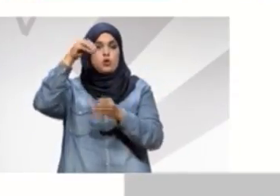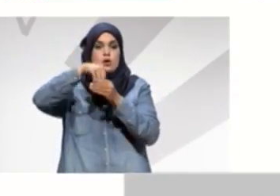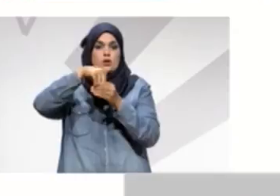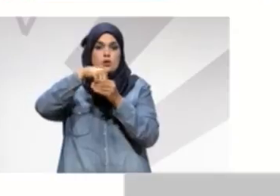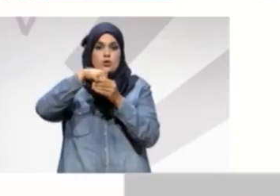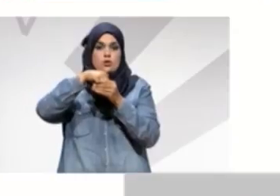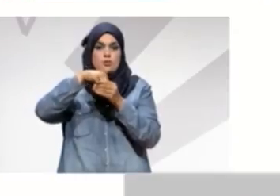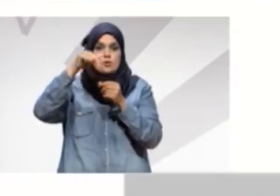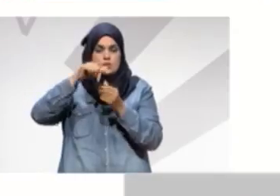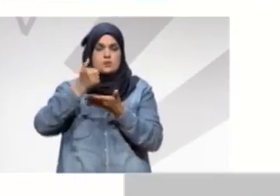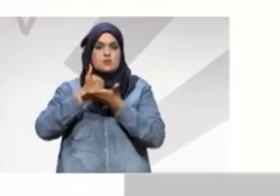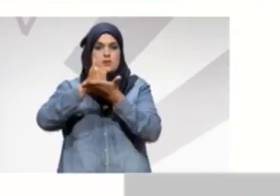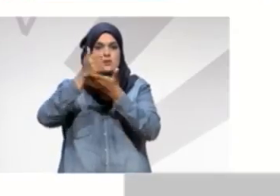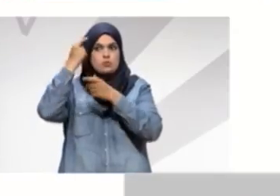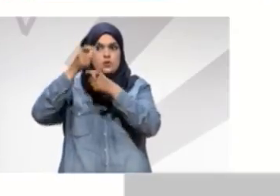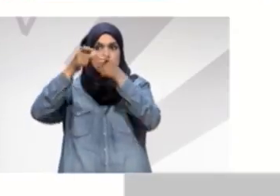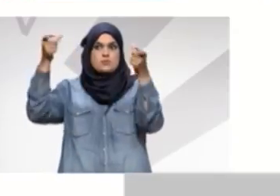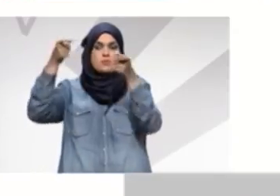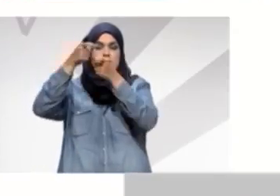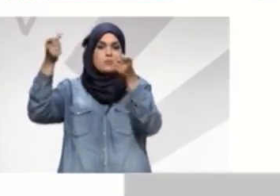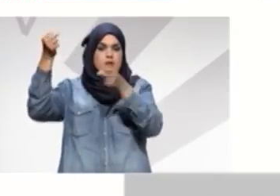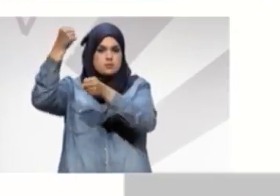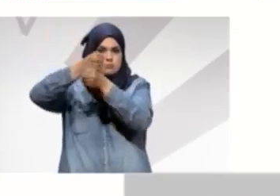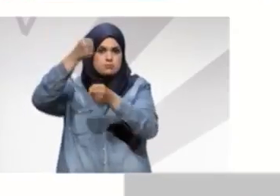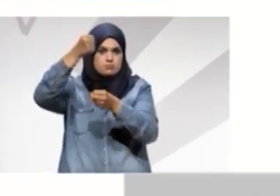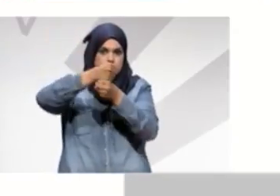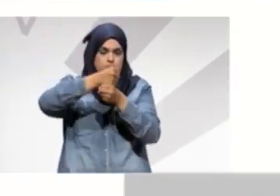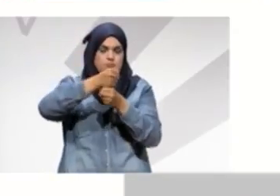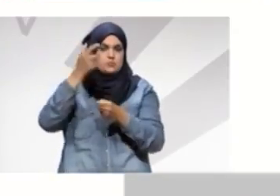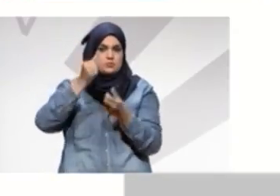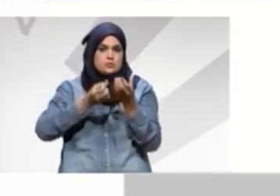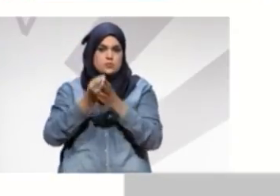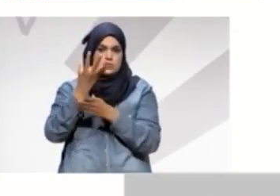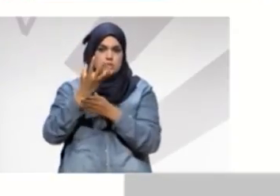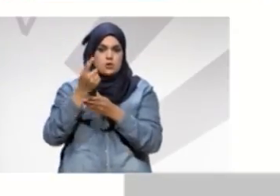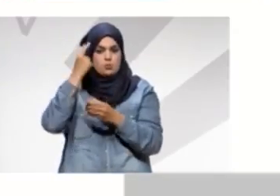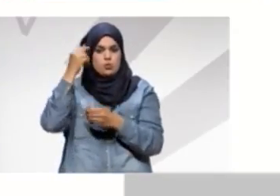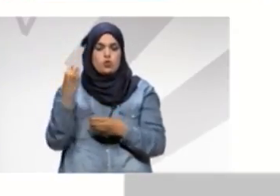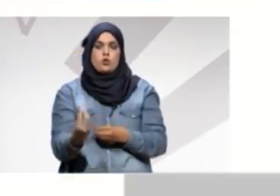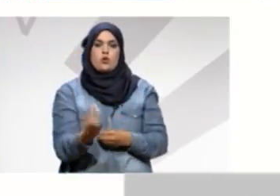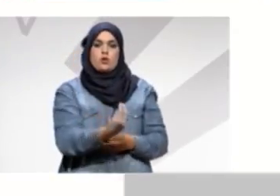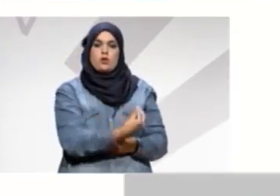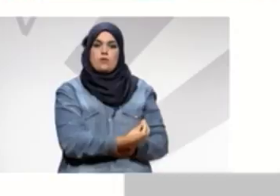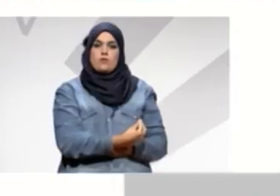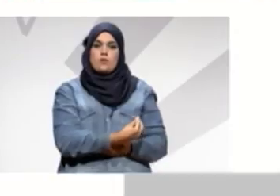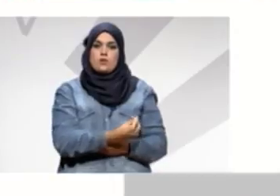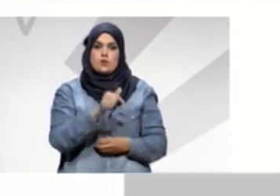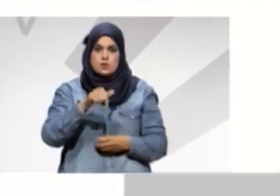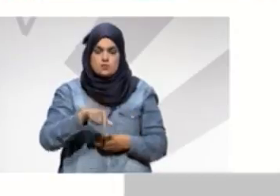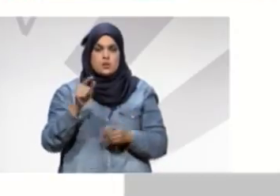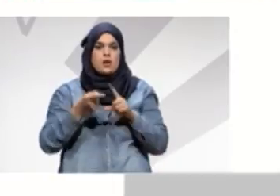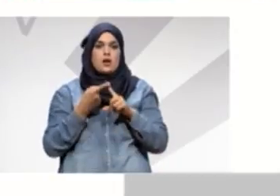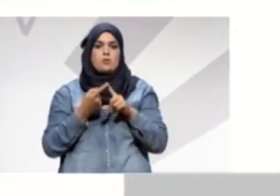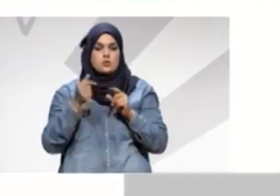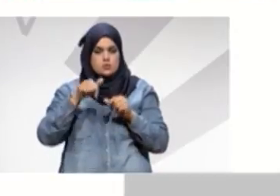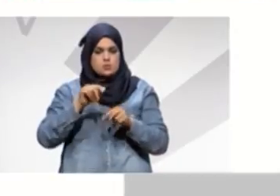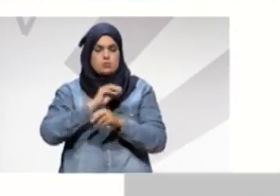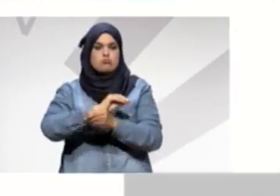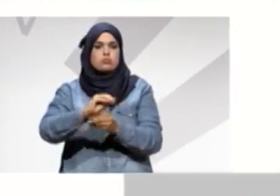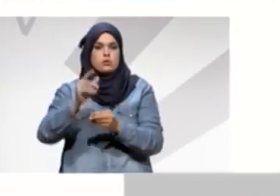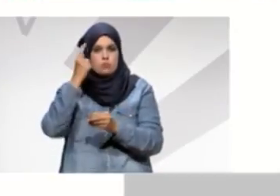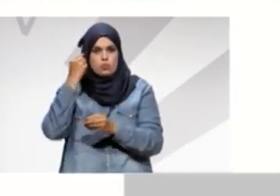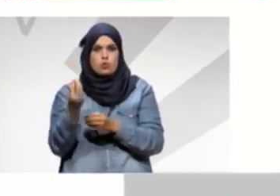دعم الاستثمار وتحسين مناخ الاستثمار والطفولة بتبيع ضرورة العناية بالطفولة